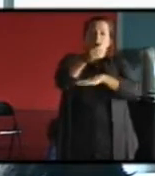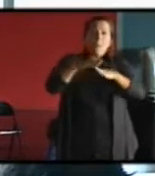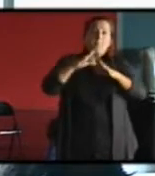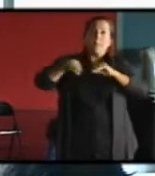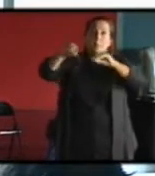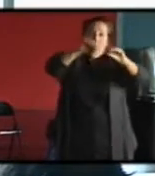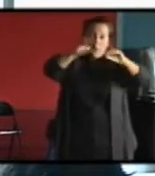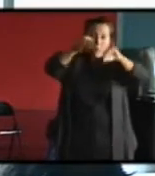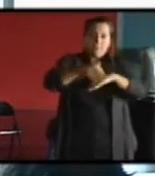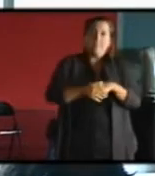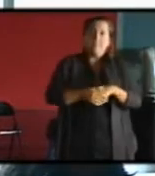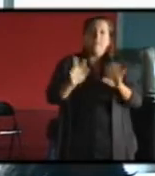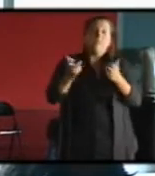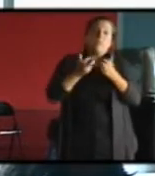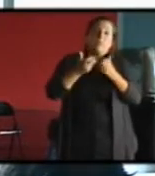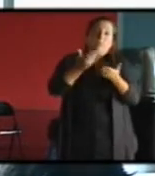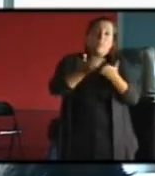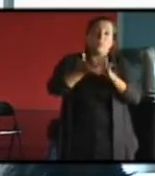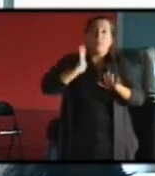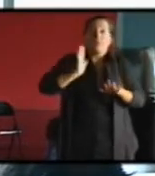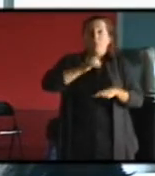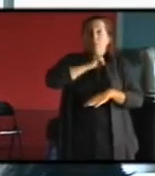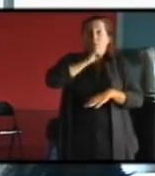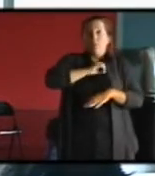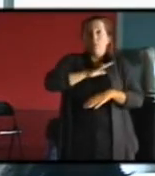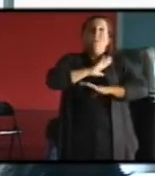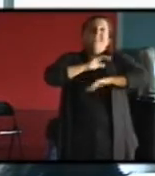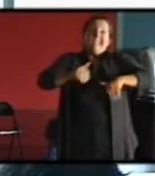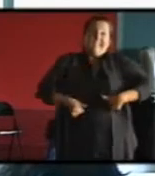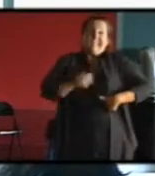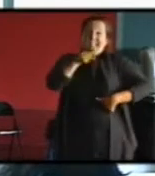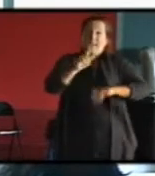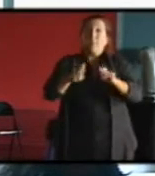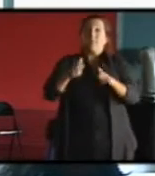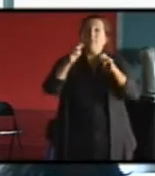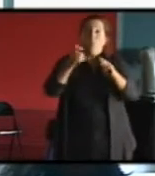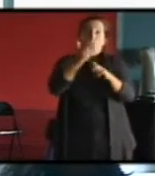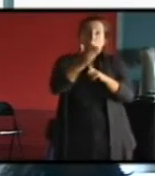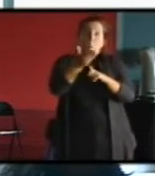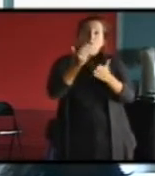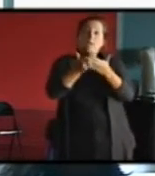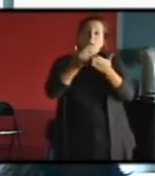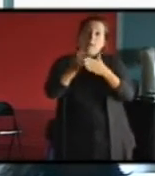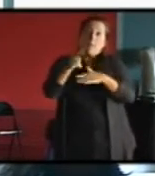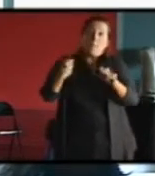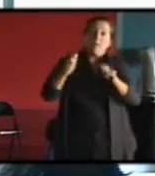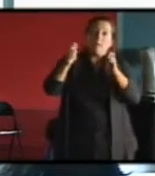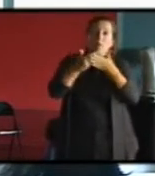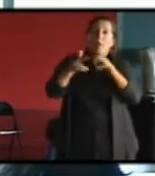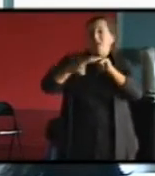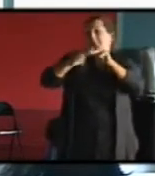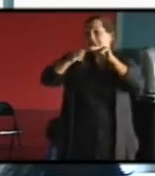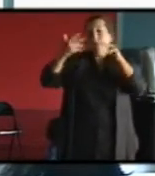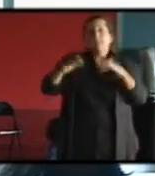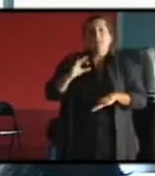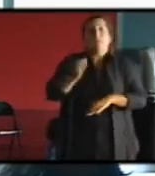'habitation. Voilà pour les exemples anciens. Le dernier touche un bâtiment qui, là aussi, est rénové